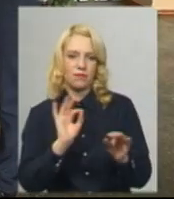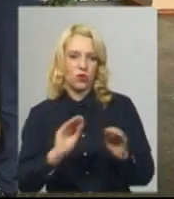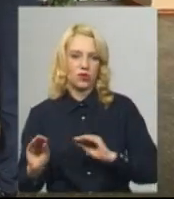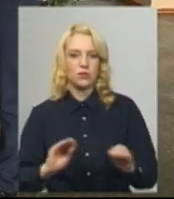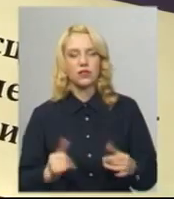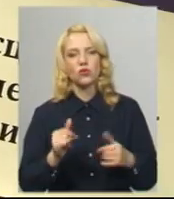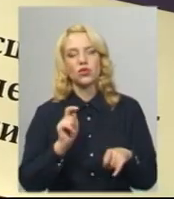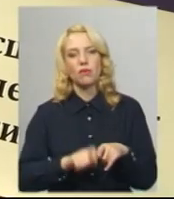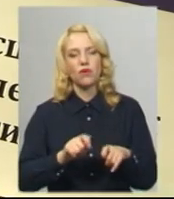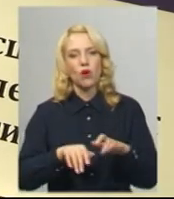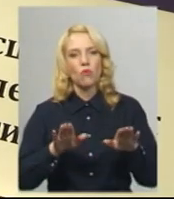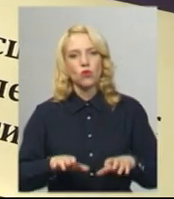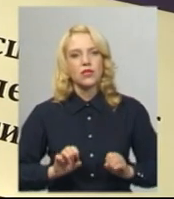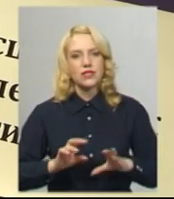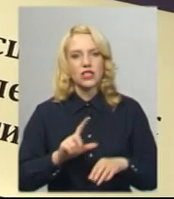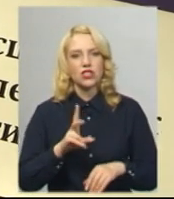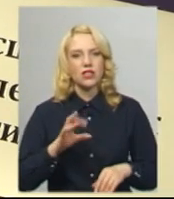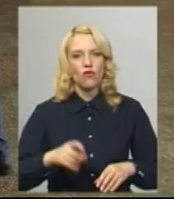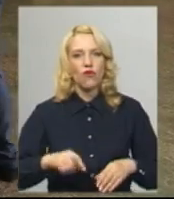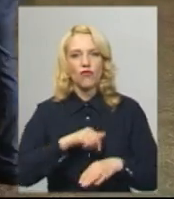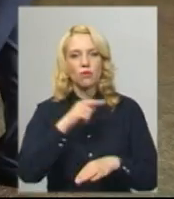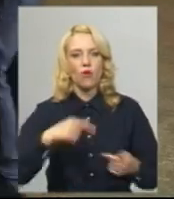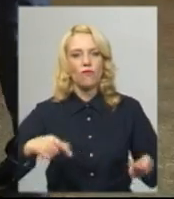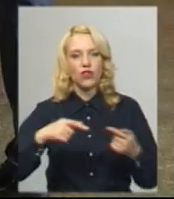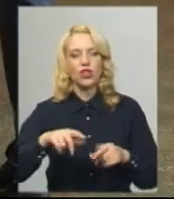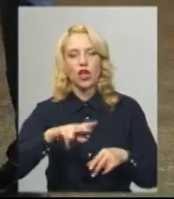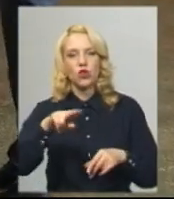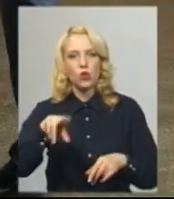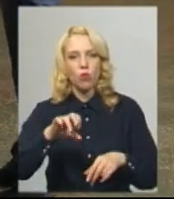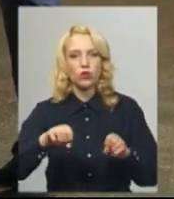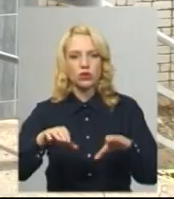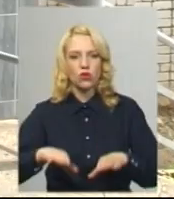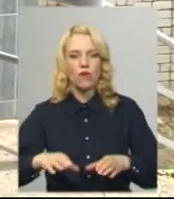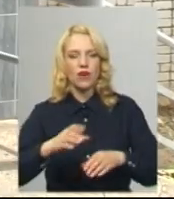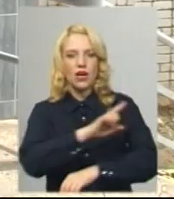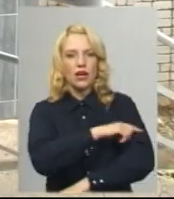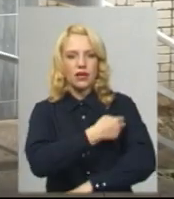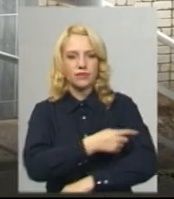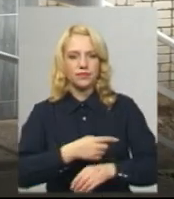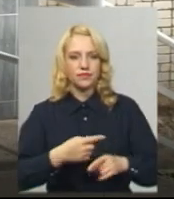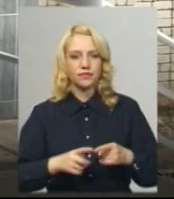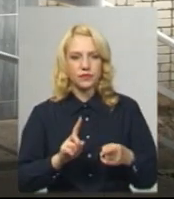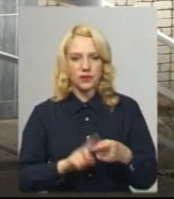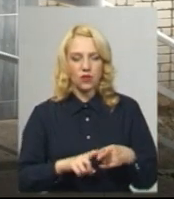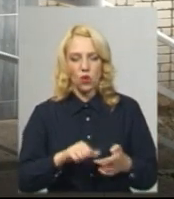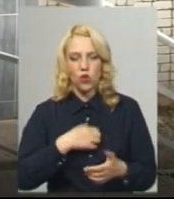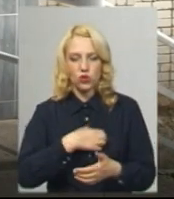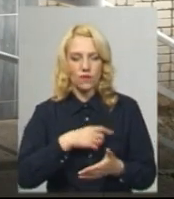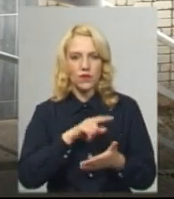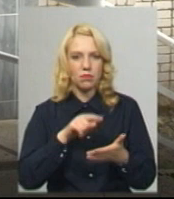перевіряють пункти здачі ЗНО відповідно до постанови головного санітарного лікаря, каже Віталій Носатов. Самі головні питання це є